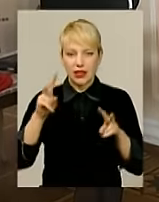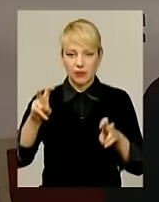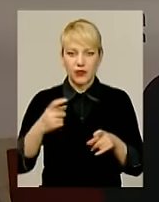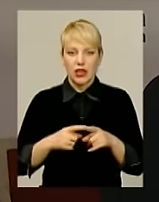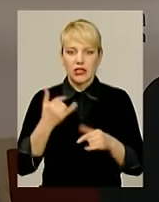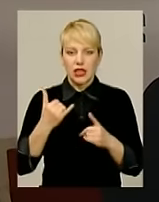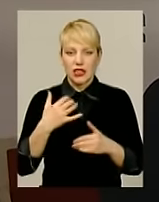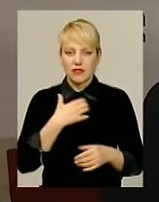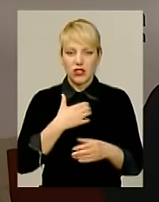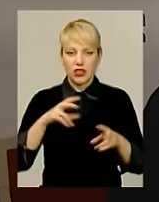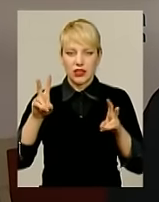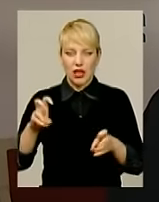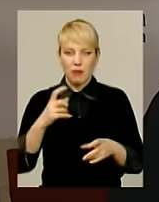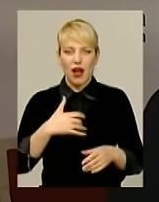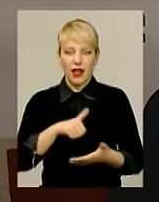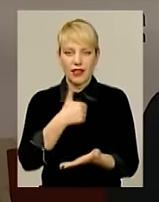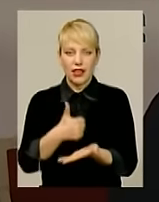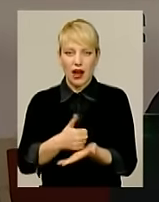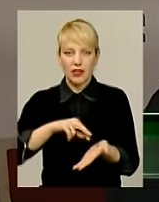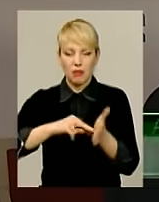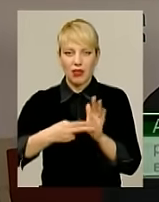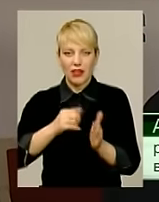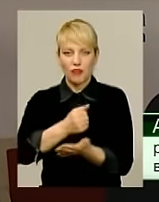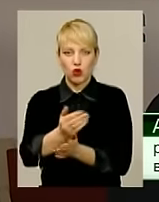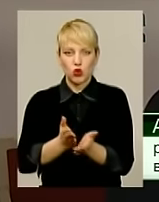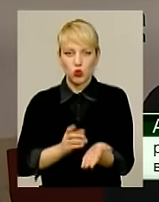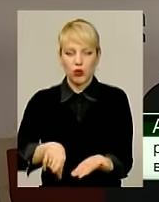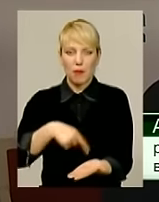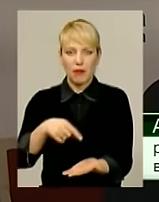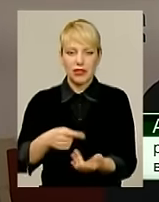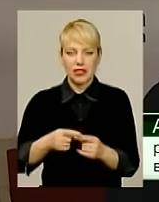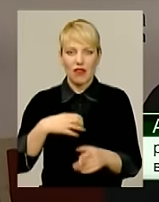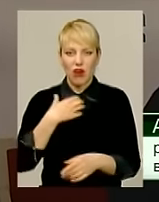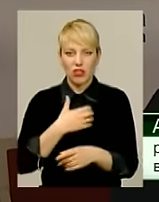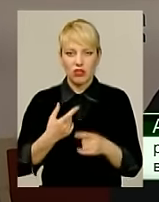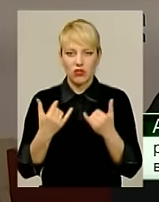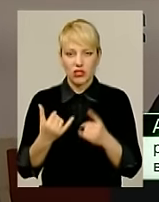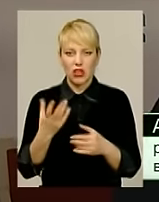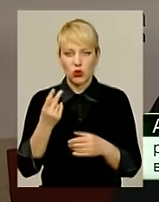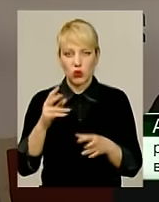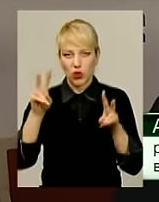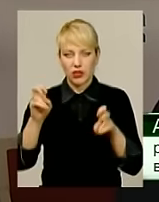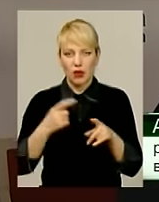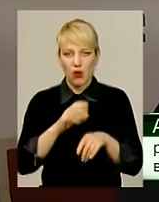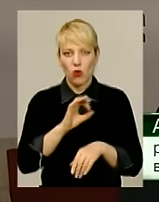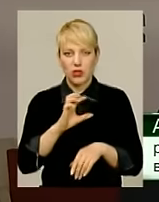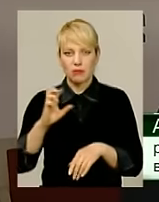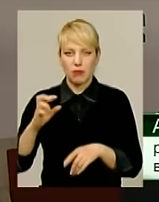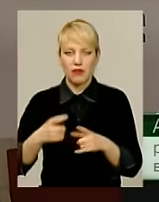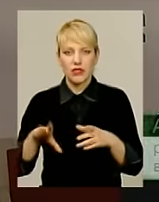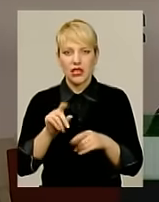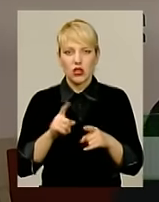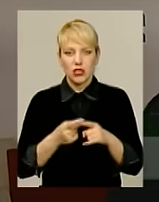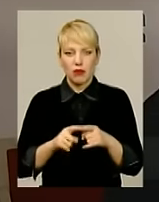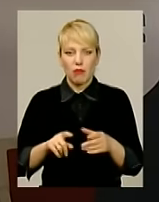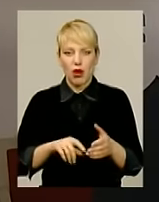теми. Це генеральний план і інфраструктура міста, тому що це дуже важливо зараз. Друга тема – це ОСББ і все, що з цим пов'язано, тому що теж